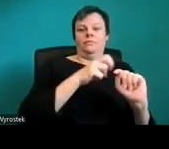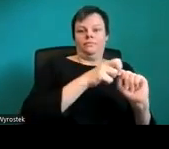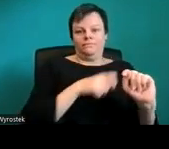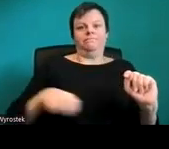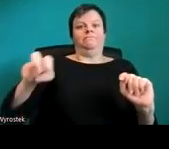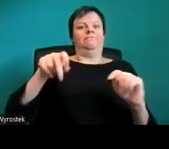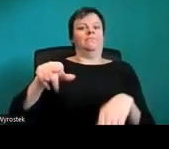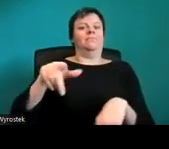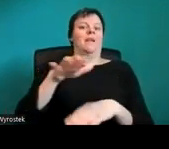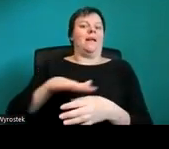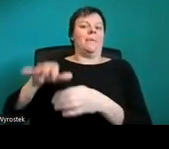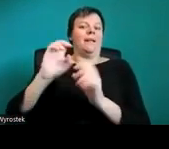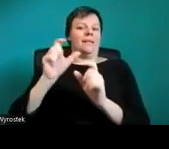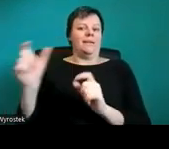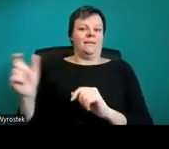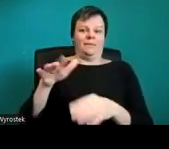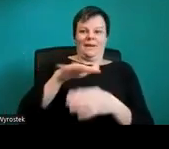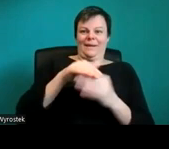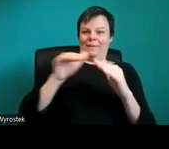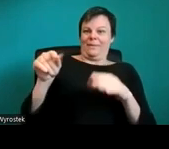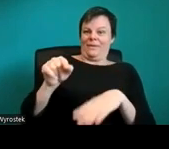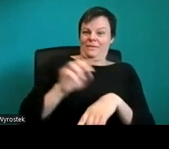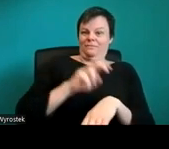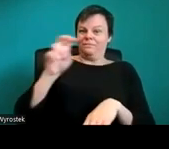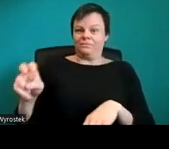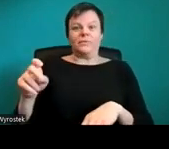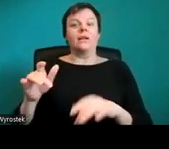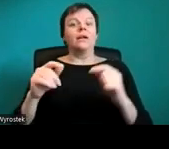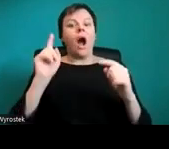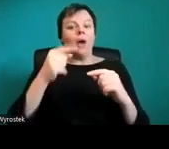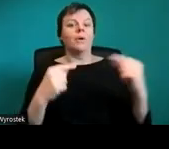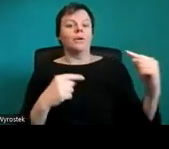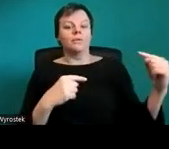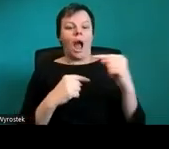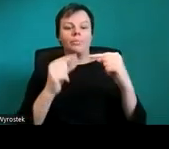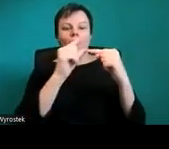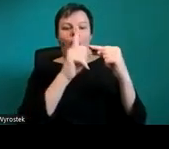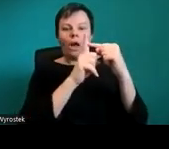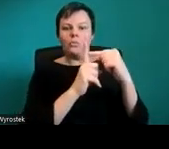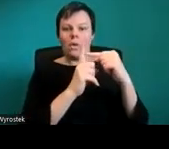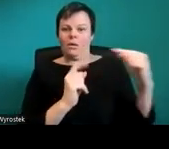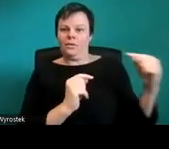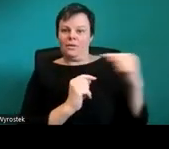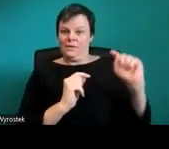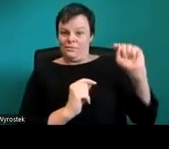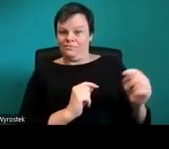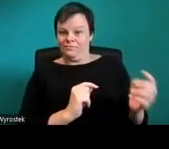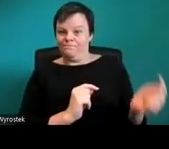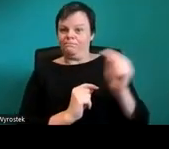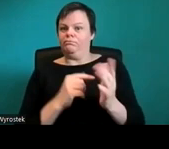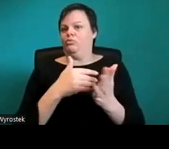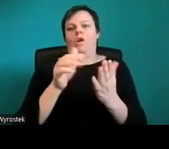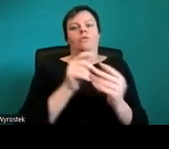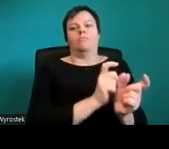Titelzeile und dann den Textblock und dann die Elemente der Fußzeile, Datum,